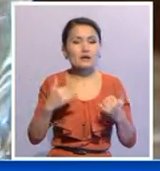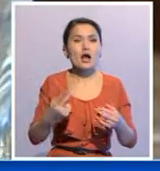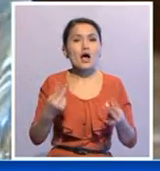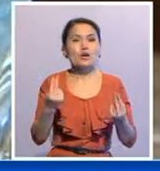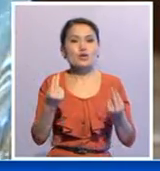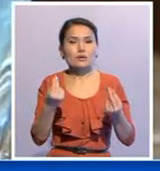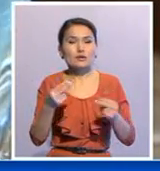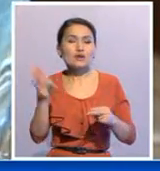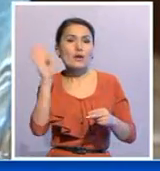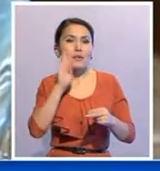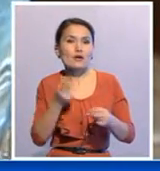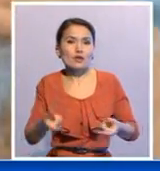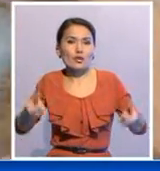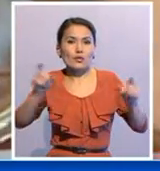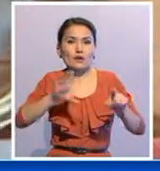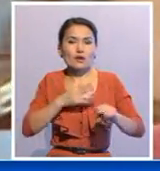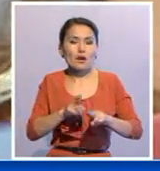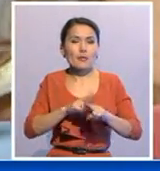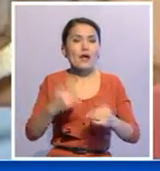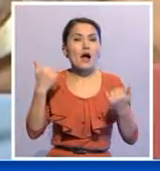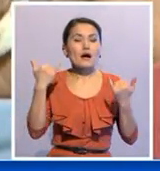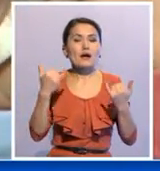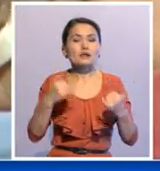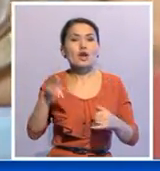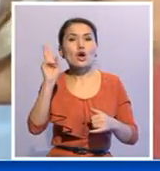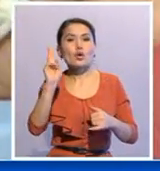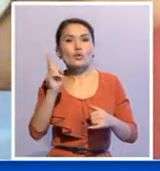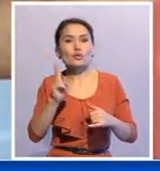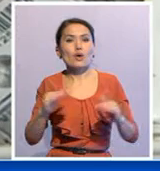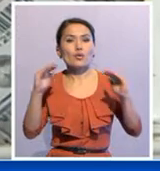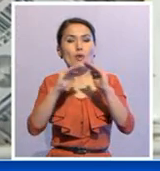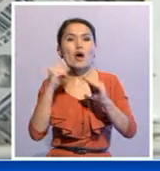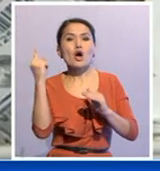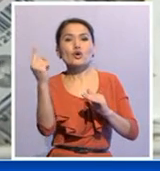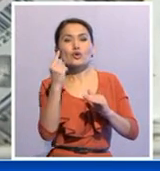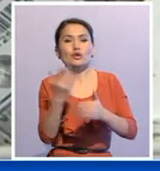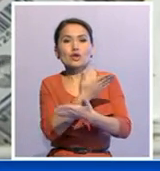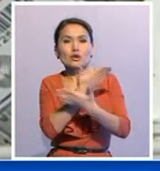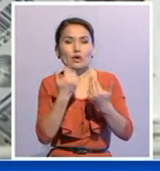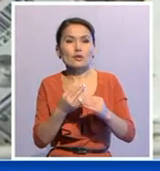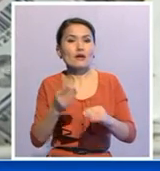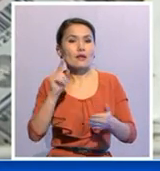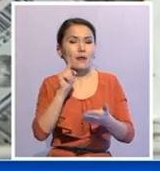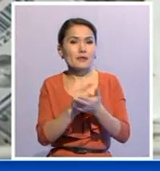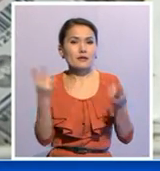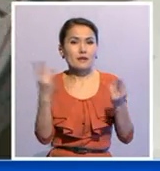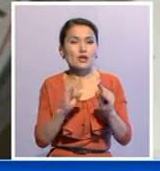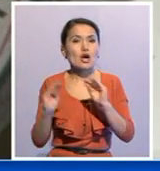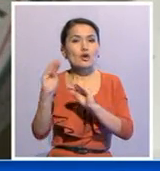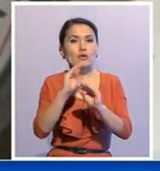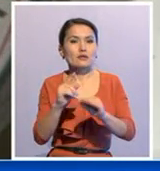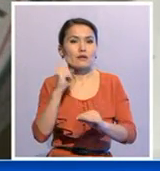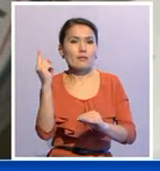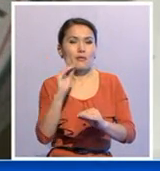артық шығын далмақ. Су есептегіш құралын орнат бағандарға баға тіпті жоғарлайды. Қымбаттыршылы көзін тұтынушылардың қатарында шығыз